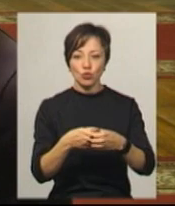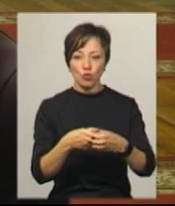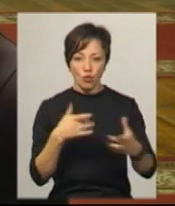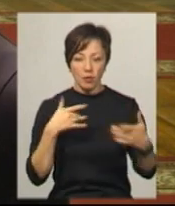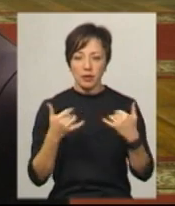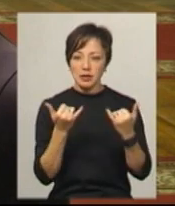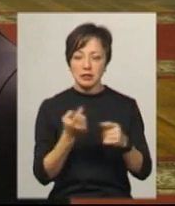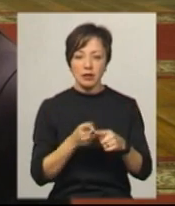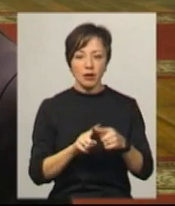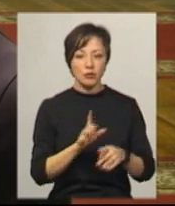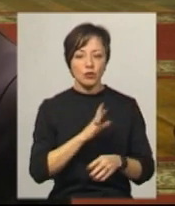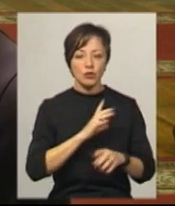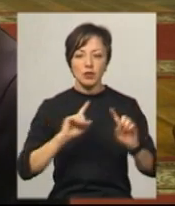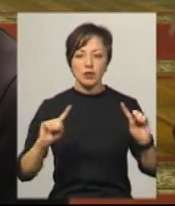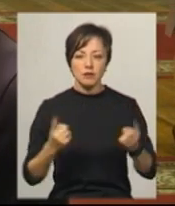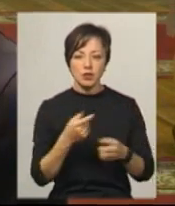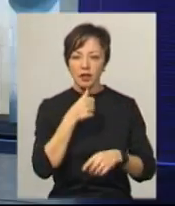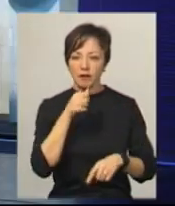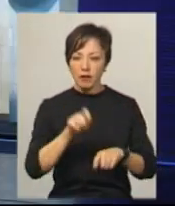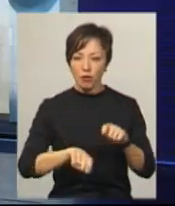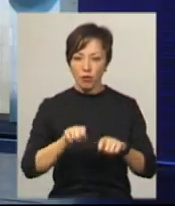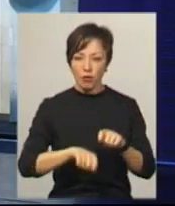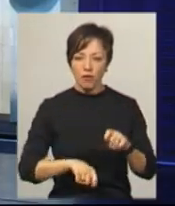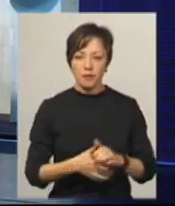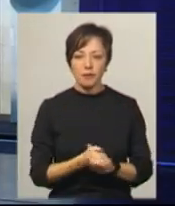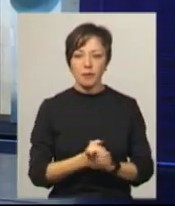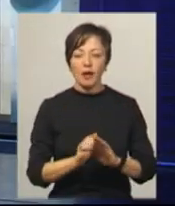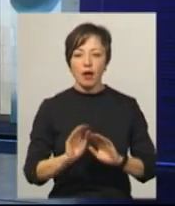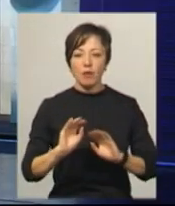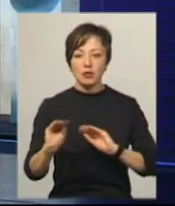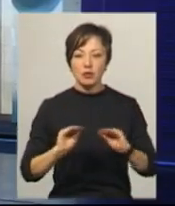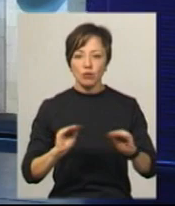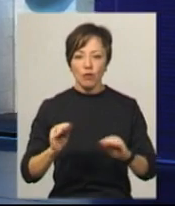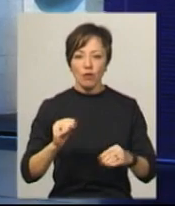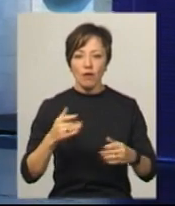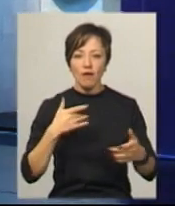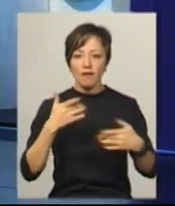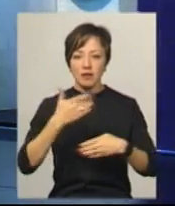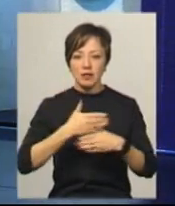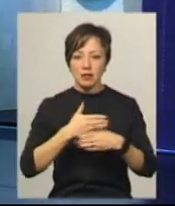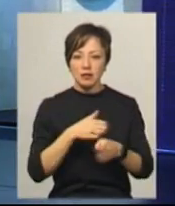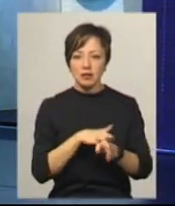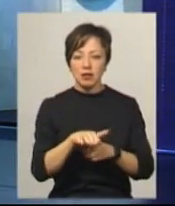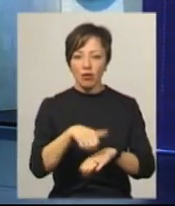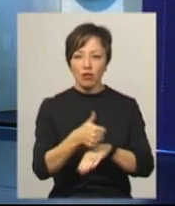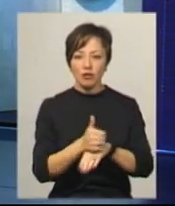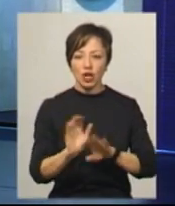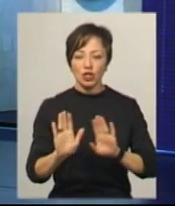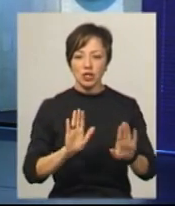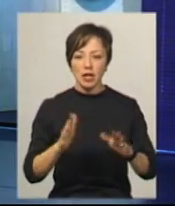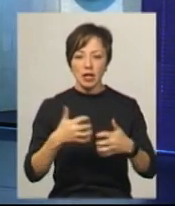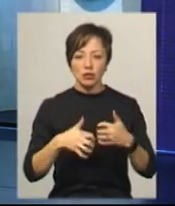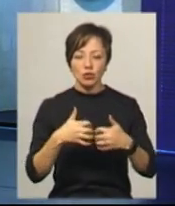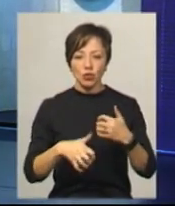для акторів це було надзвичайне випробування. Постановку вистави на замовлення Полтавського театру здійснив головний режисер Херсонського